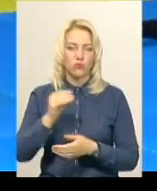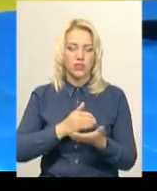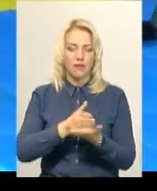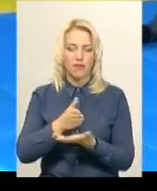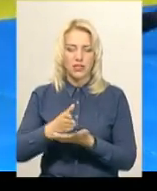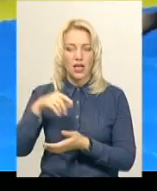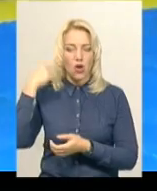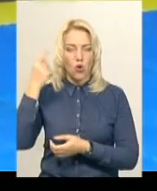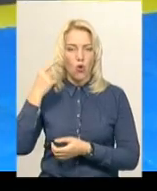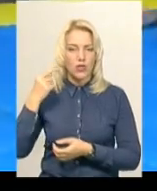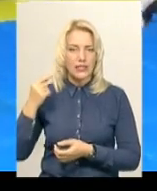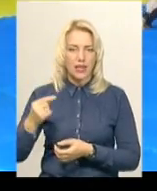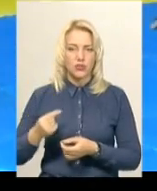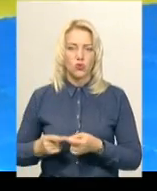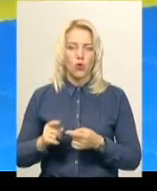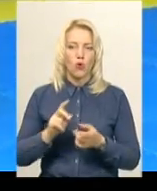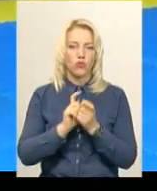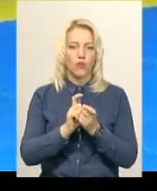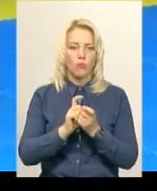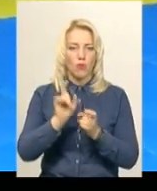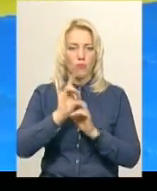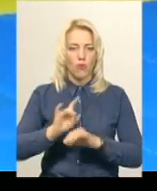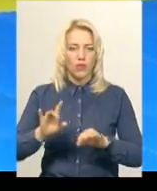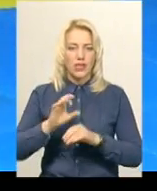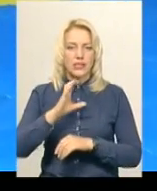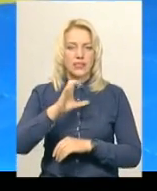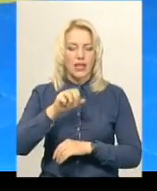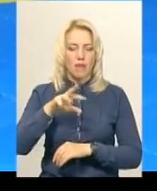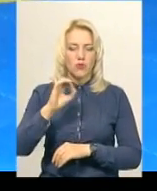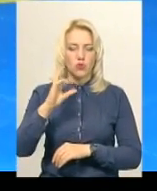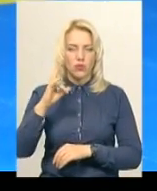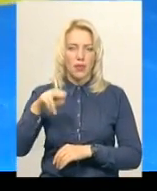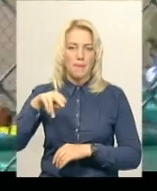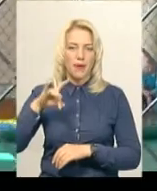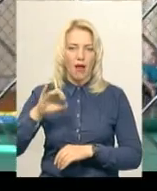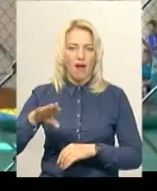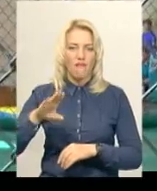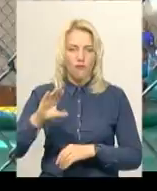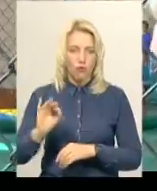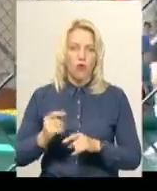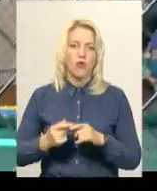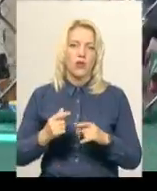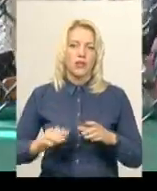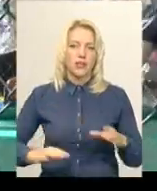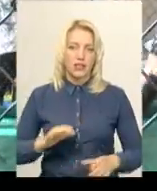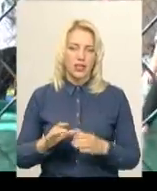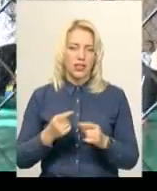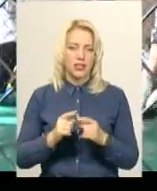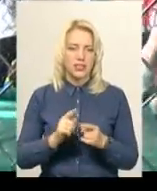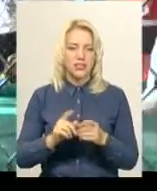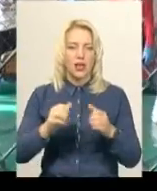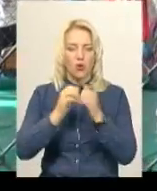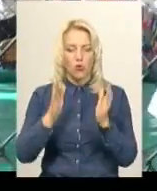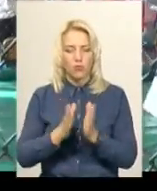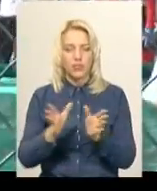повідомив тренер Хмельницької підготовчо-міліцейської спортивної школи Самсон Право Гаррі Осідлевич. Це технічний комплекс зі зброєю та